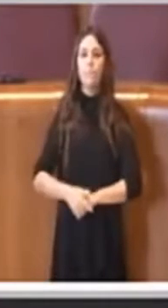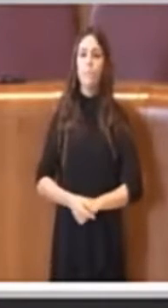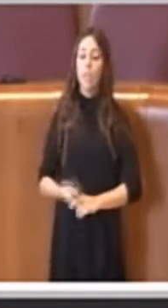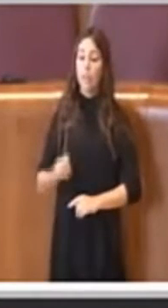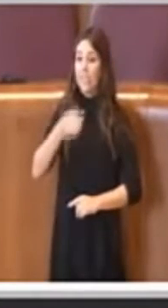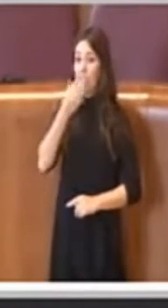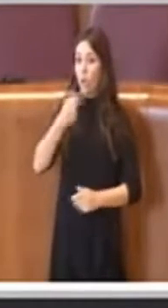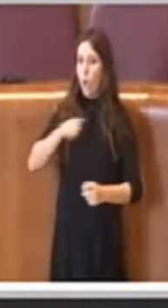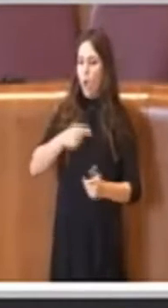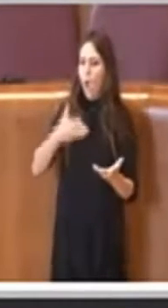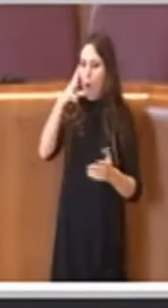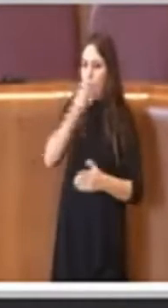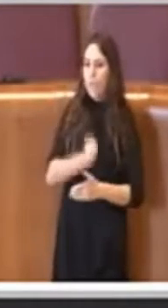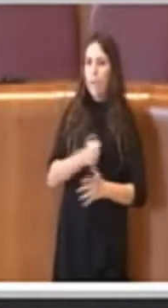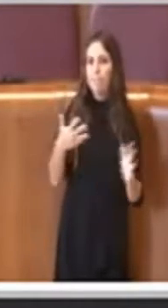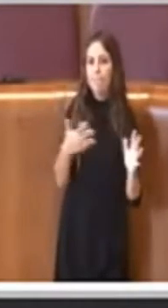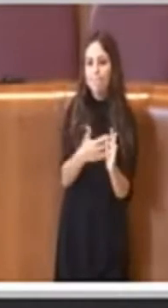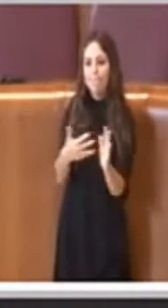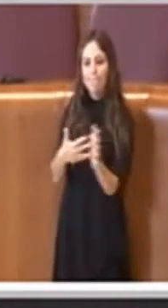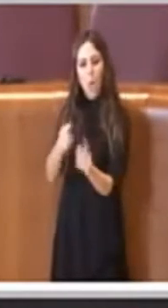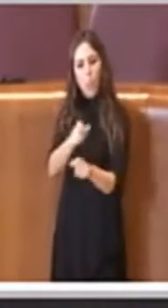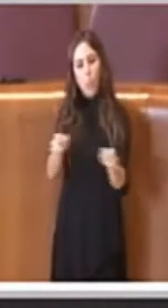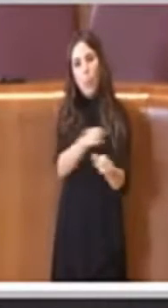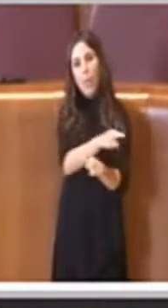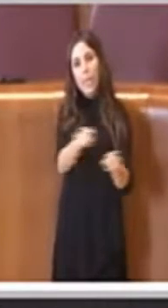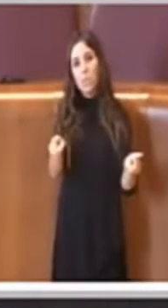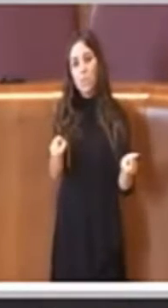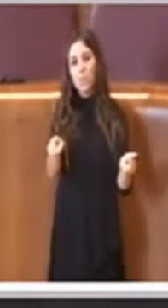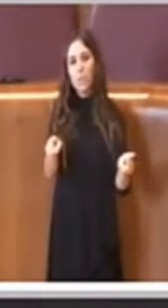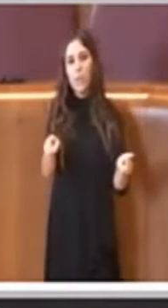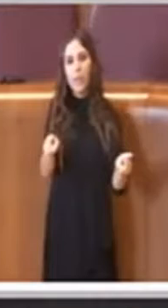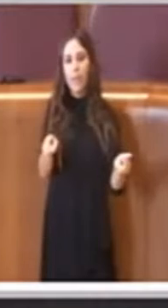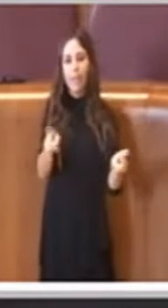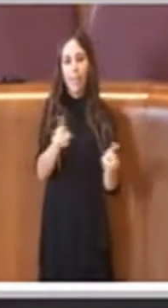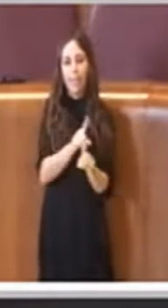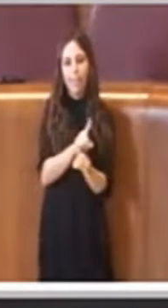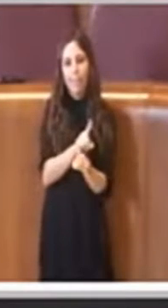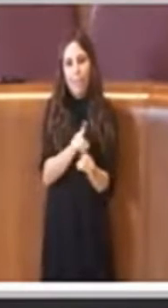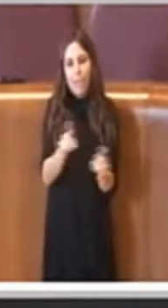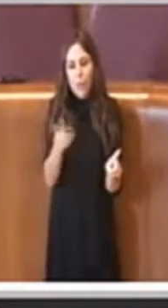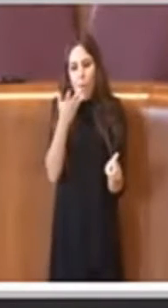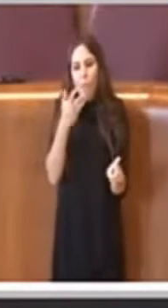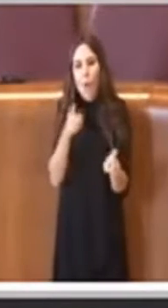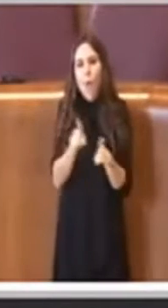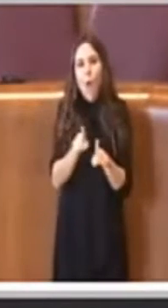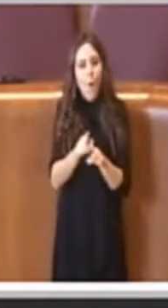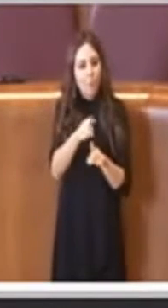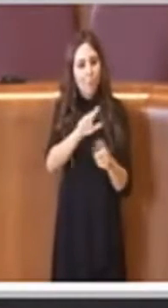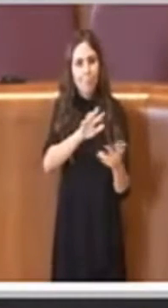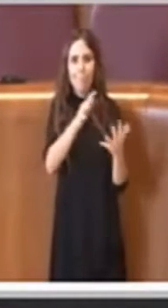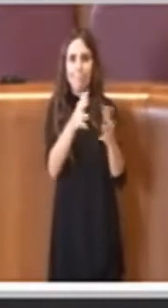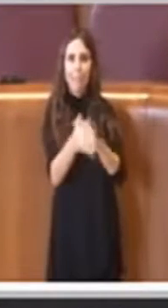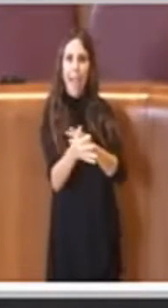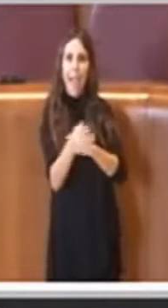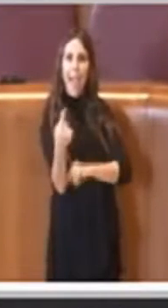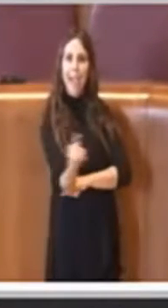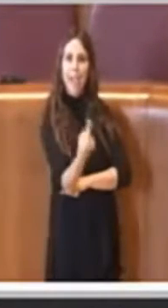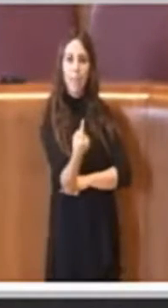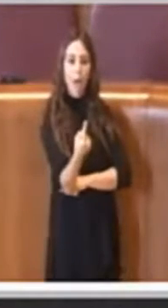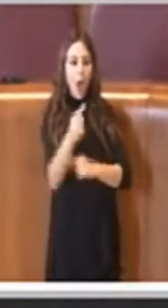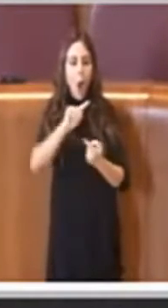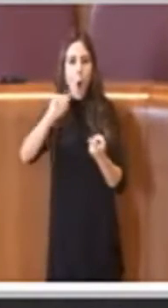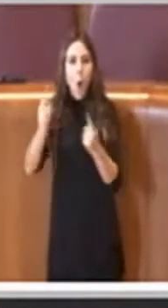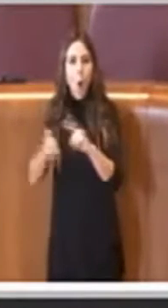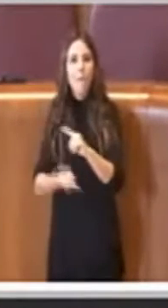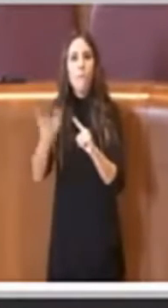difficoltà di queste persone e nessuno vuole, che nessuno vuole criminalizzare, ma anzi trovare delle soluzioni